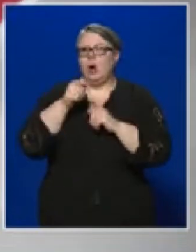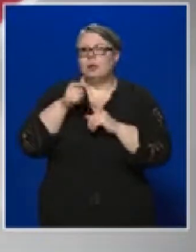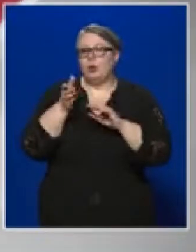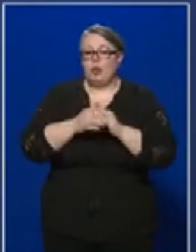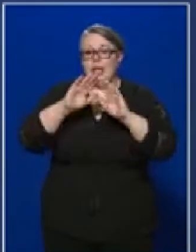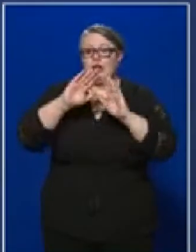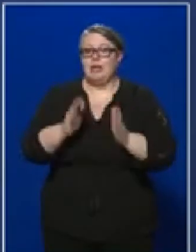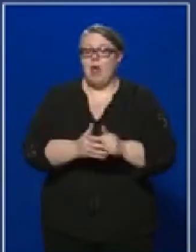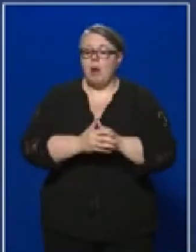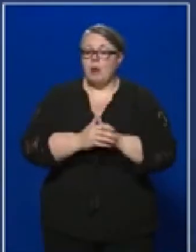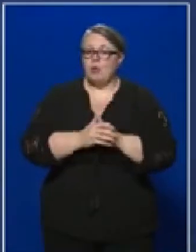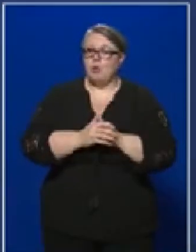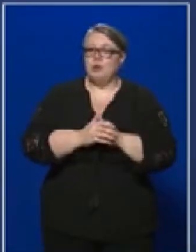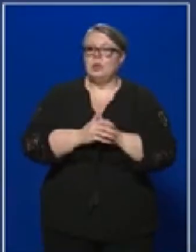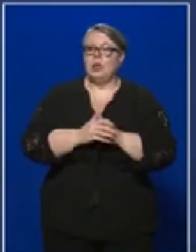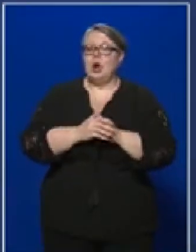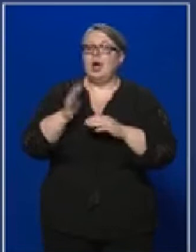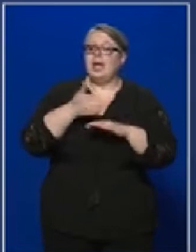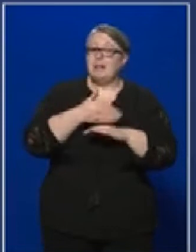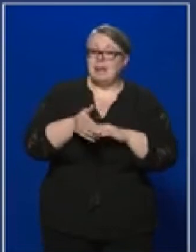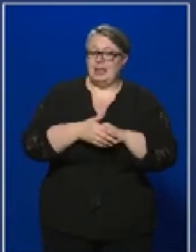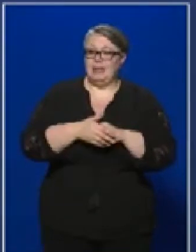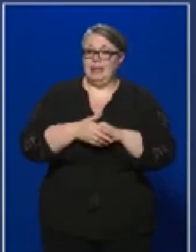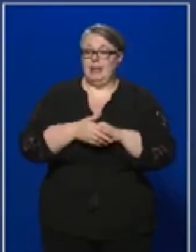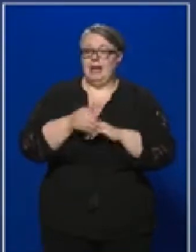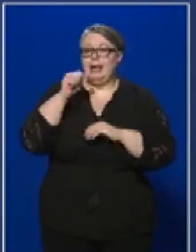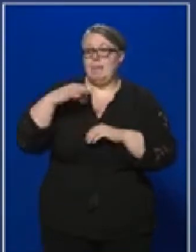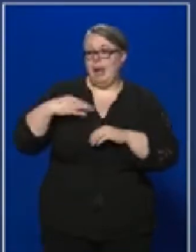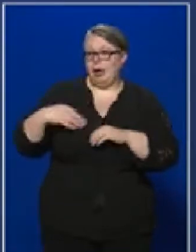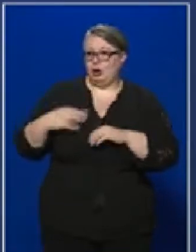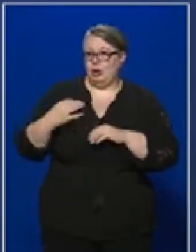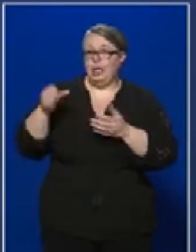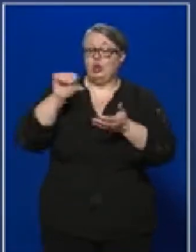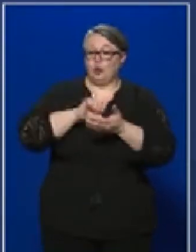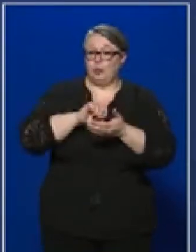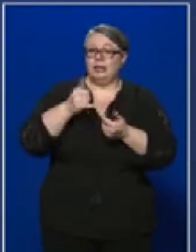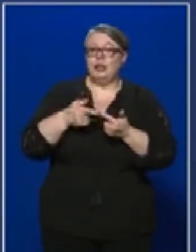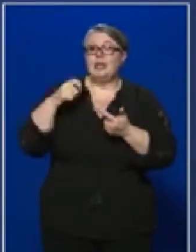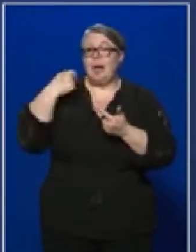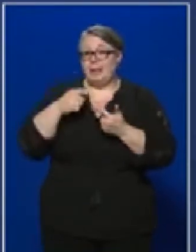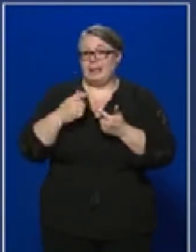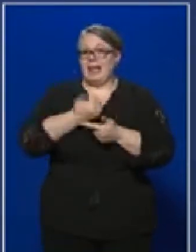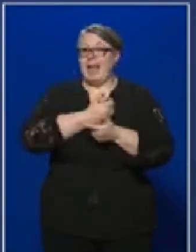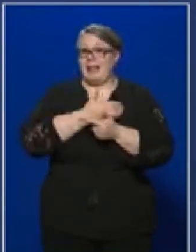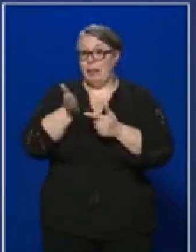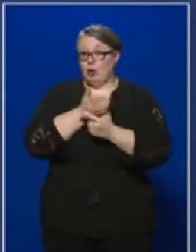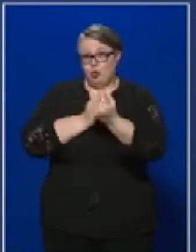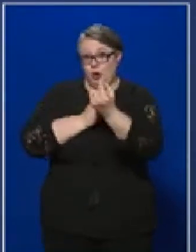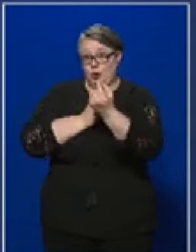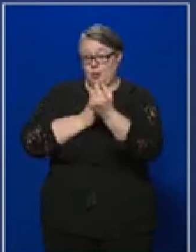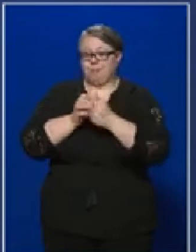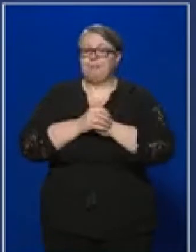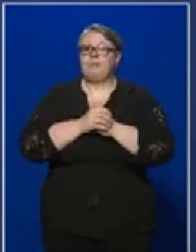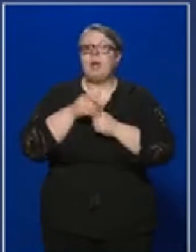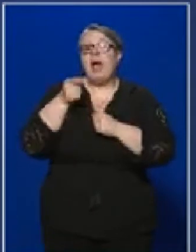Nemzeti Népegészségügyi Központ és a Debreceni Egyetem együttműködési megállapodásáról is beszámolta a mai tájékoztatón.